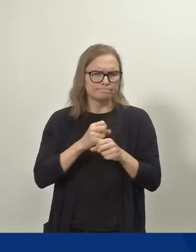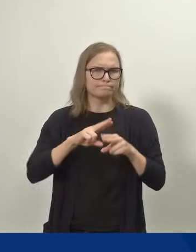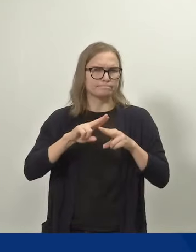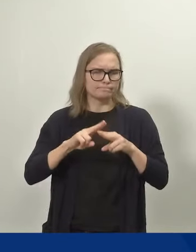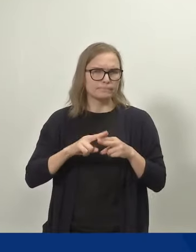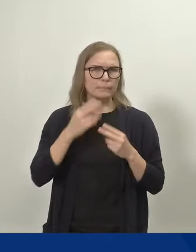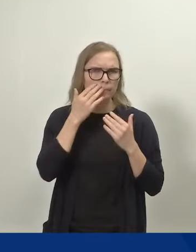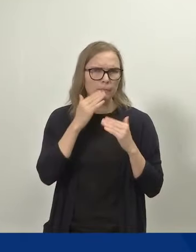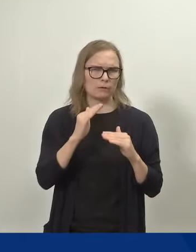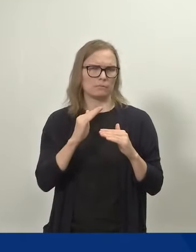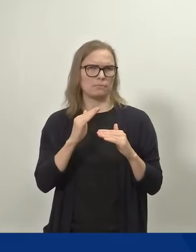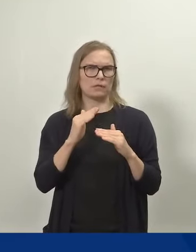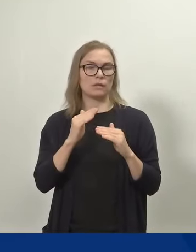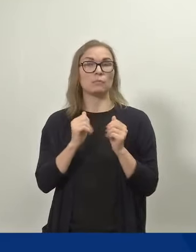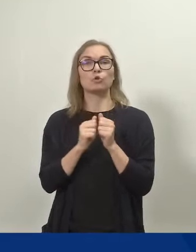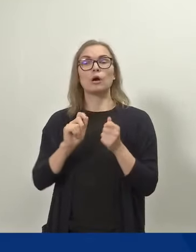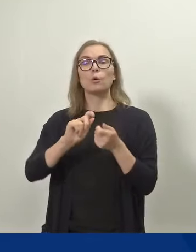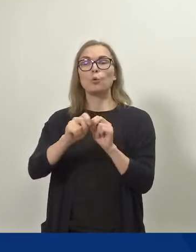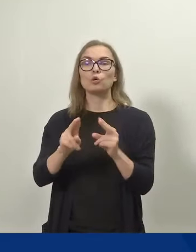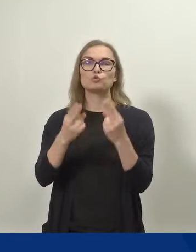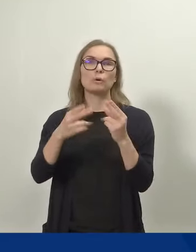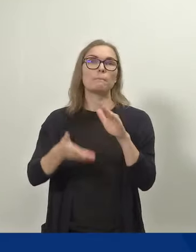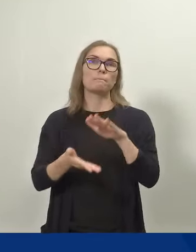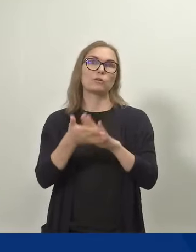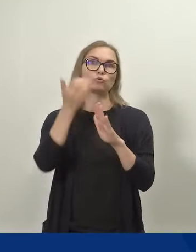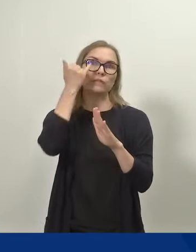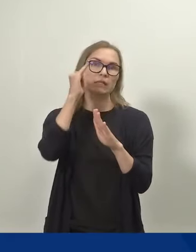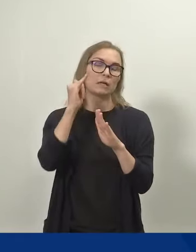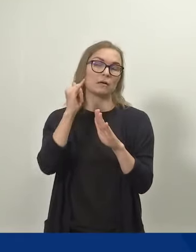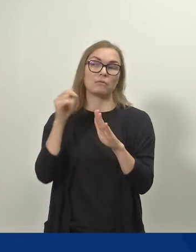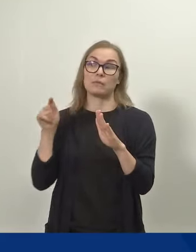vaikutusta uudistuksen perusmalliin.